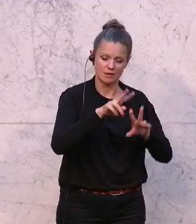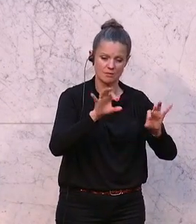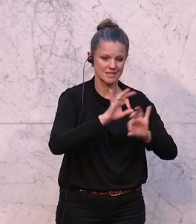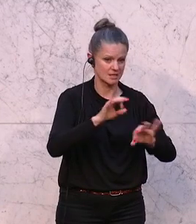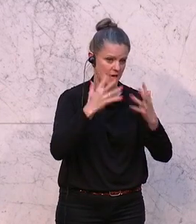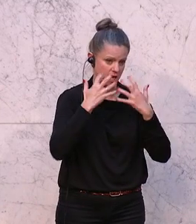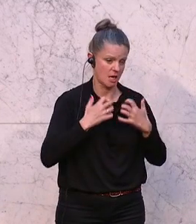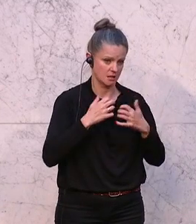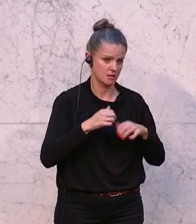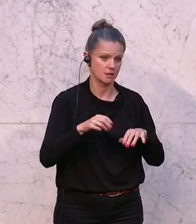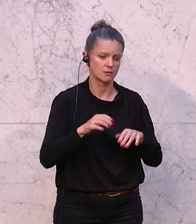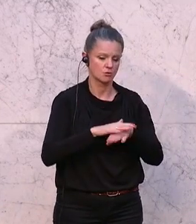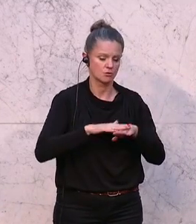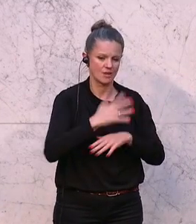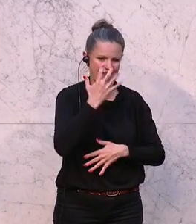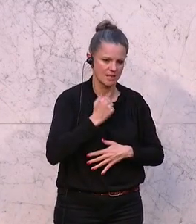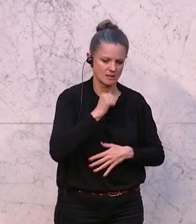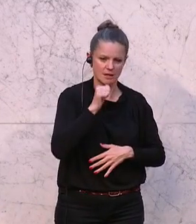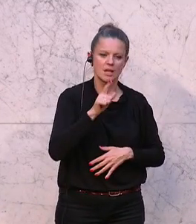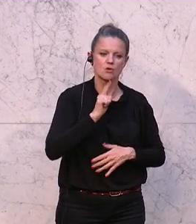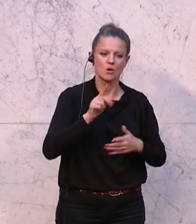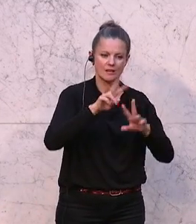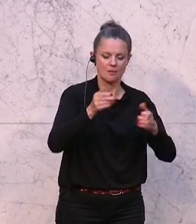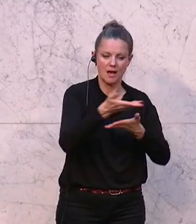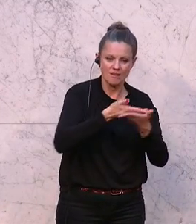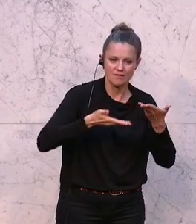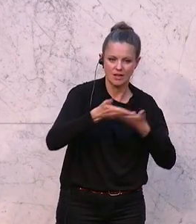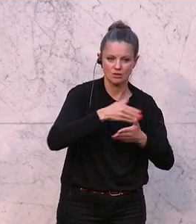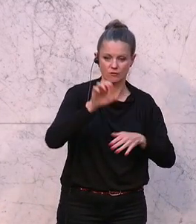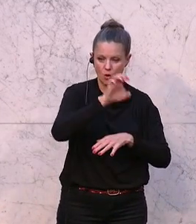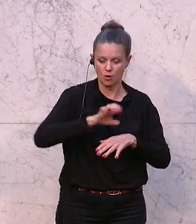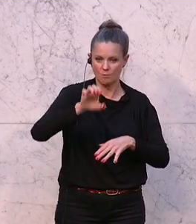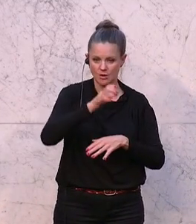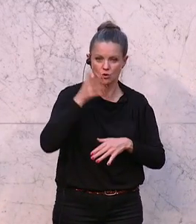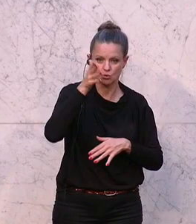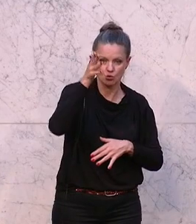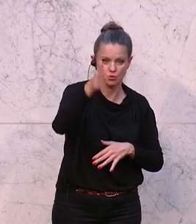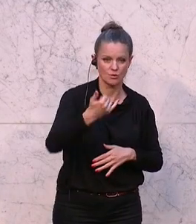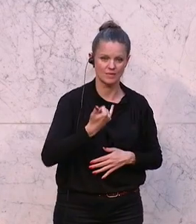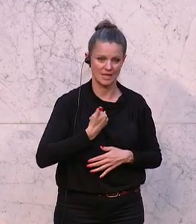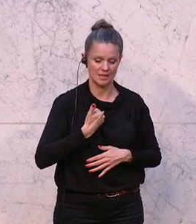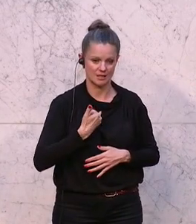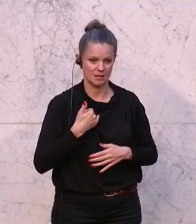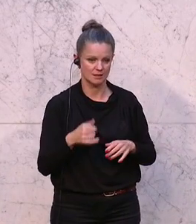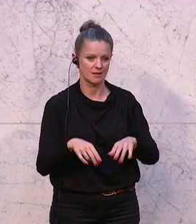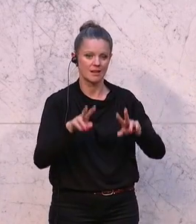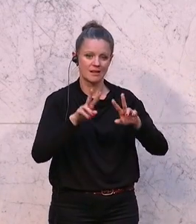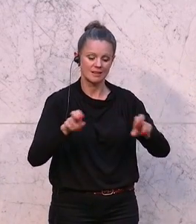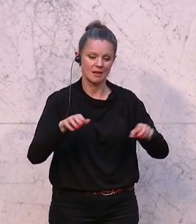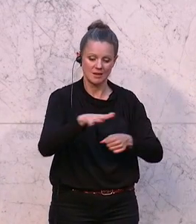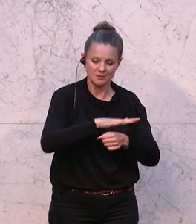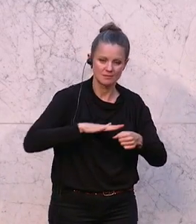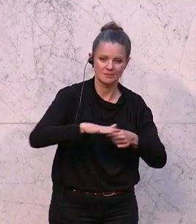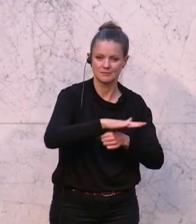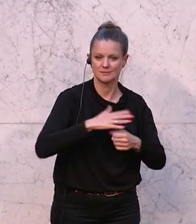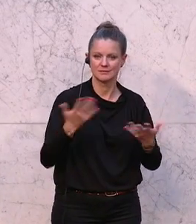nur um Wirtschaft, es geht nicht nur um unsere europäische Zukunft und Identität, sondern es geht um die grundlegende